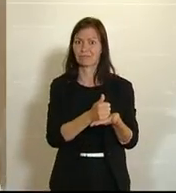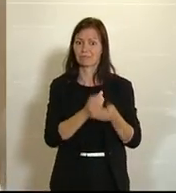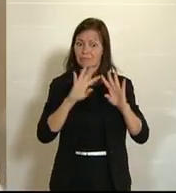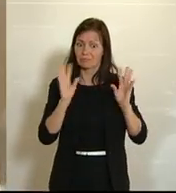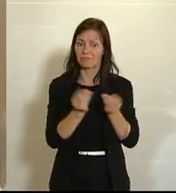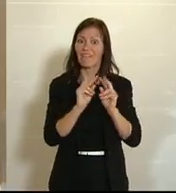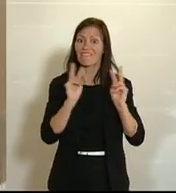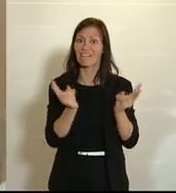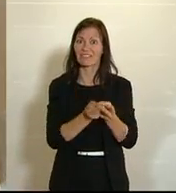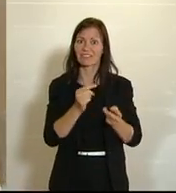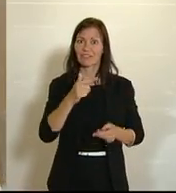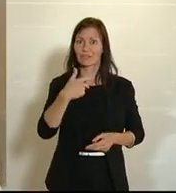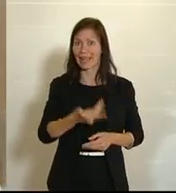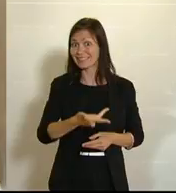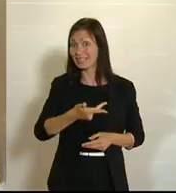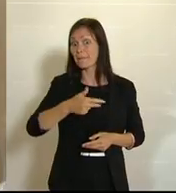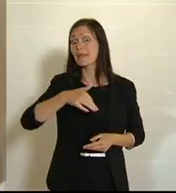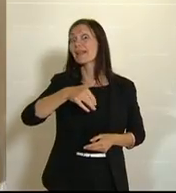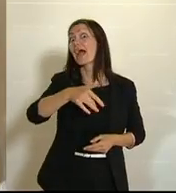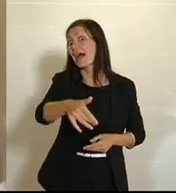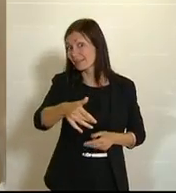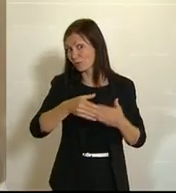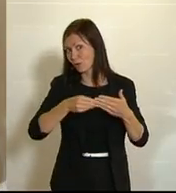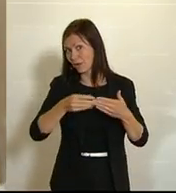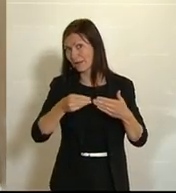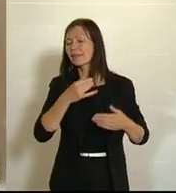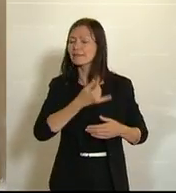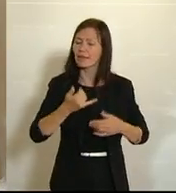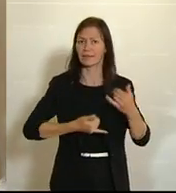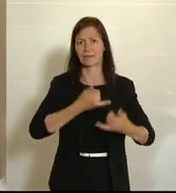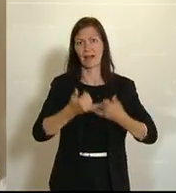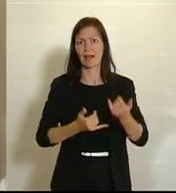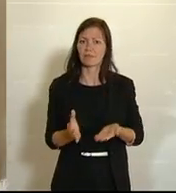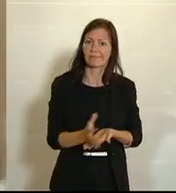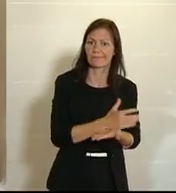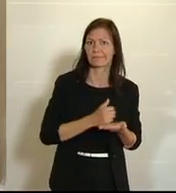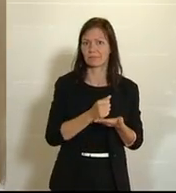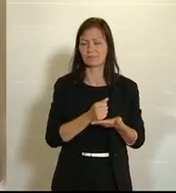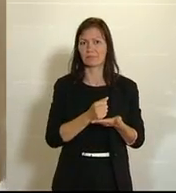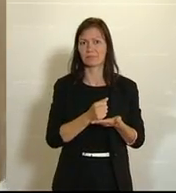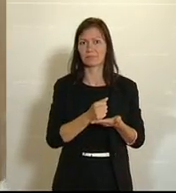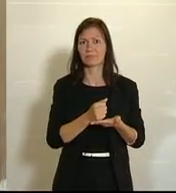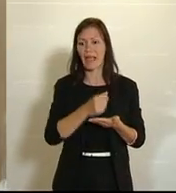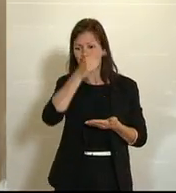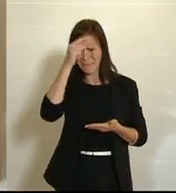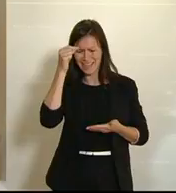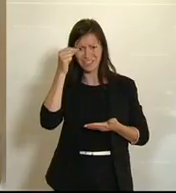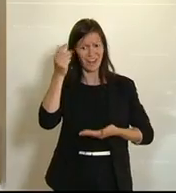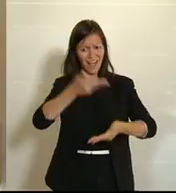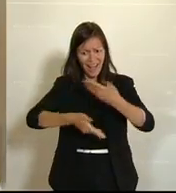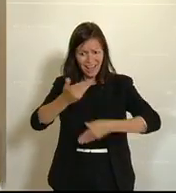Milliarden US-Dollar geschätzt und das jährlich. Das Geschäft mit der Handelsware Mensch gilt als die